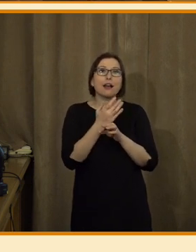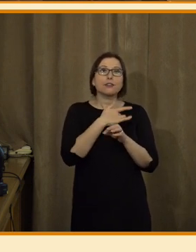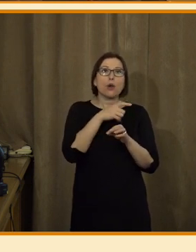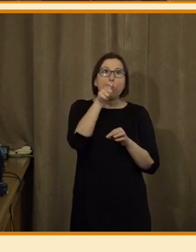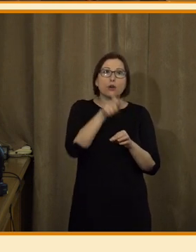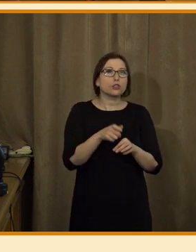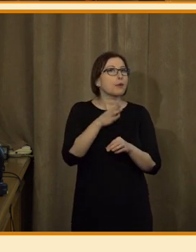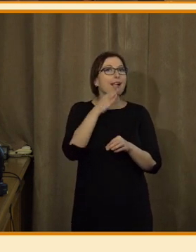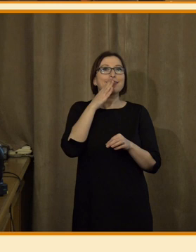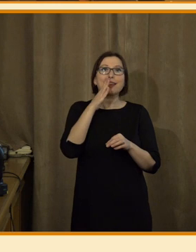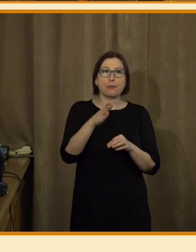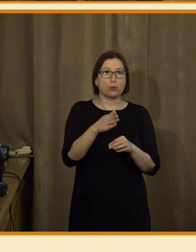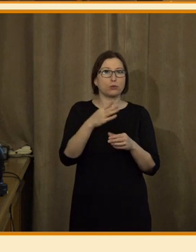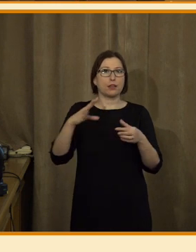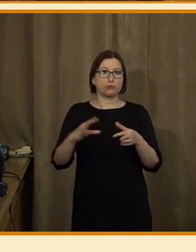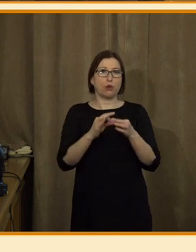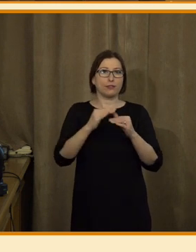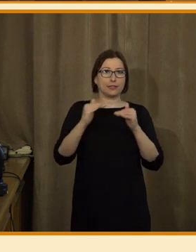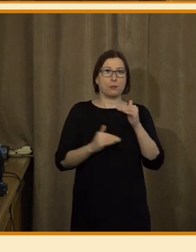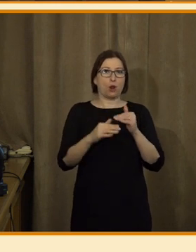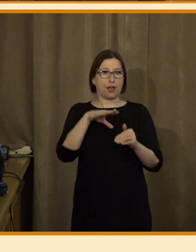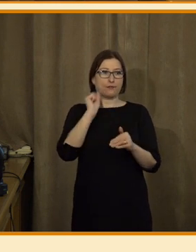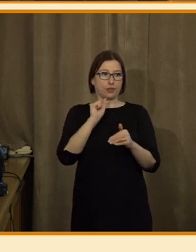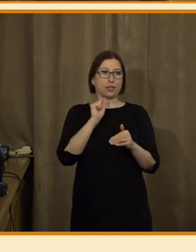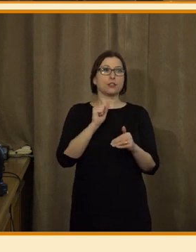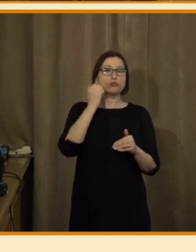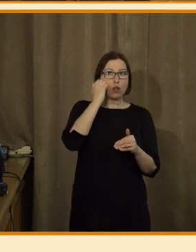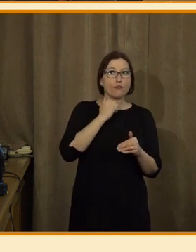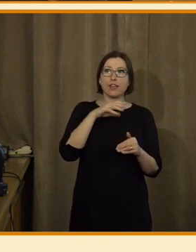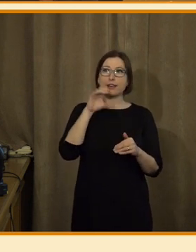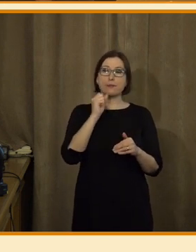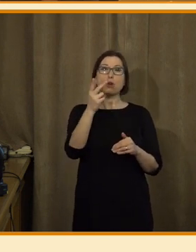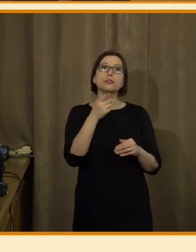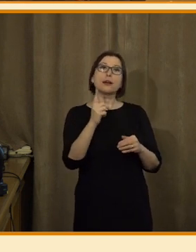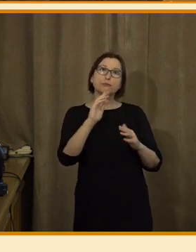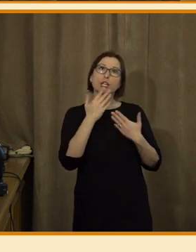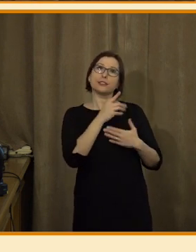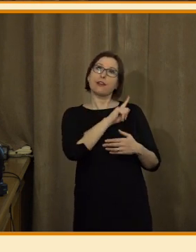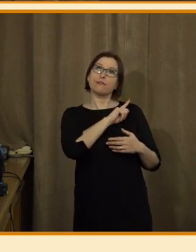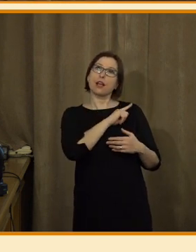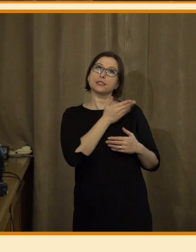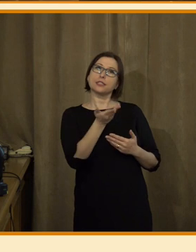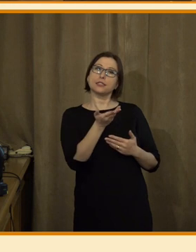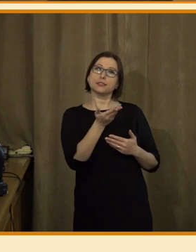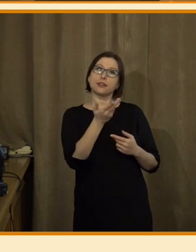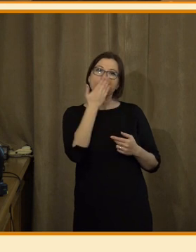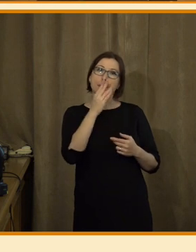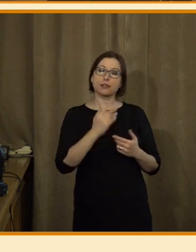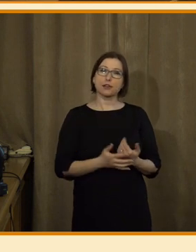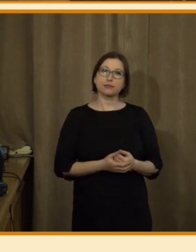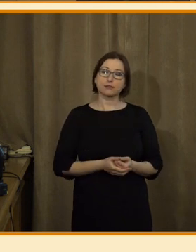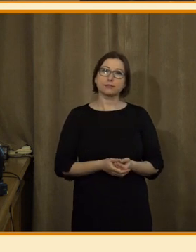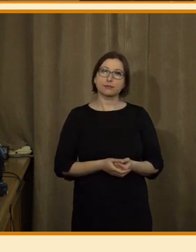která nebude antropomorfizovaná. Takže takhle si představuje Dalí sám sebe, možná.